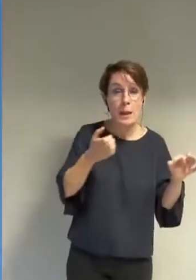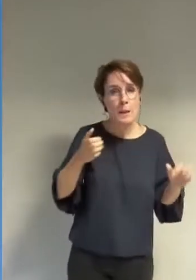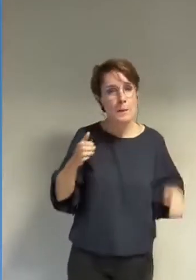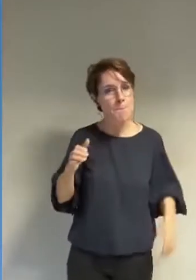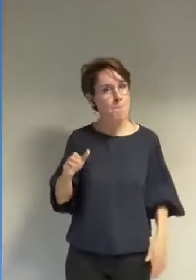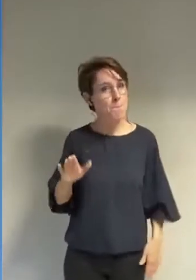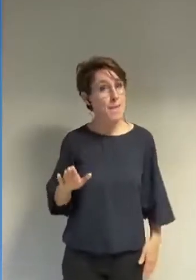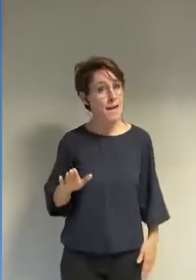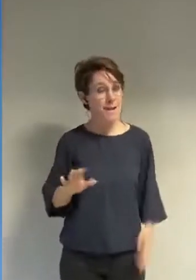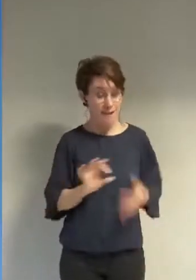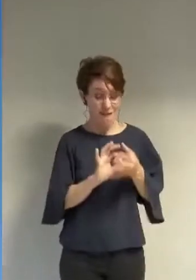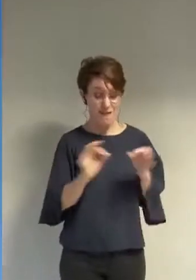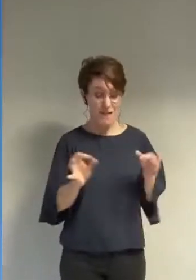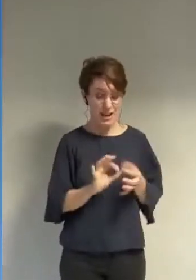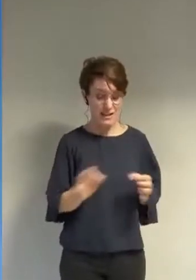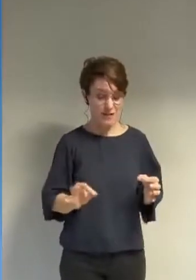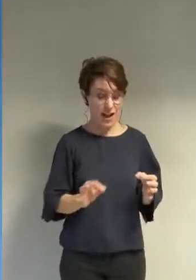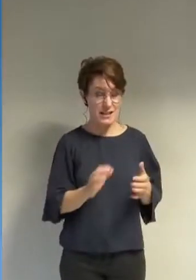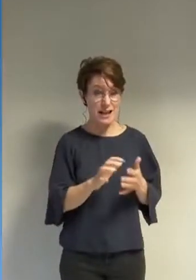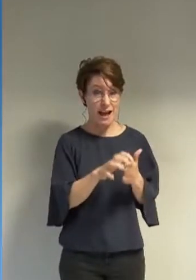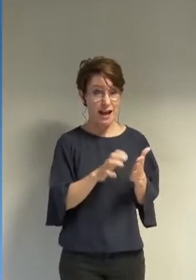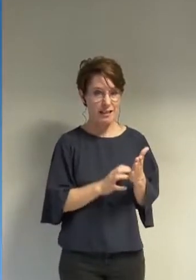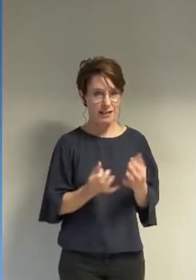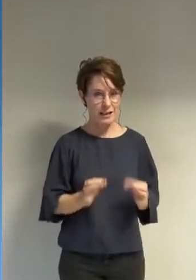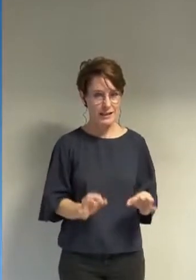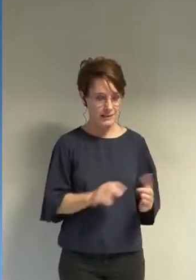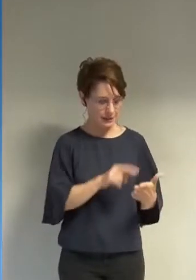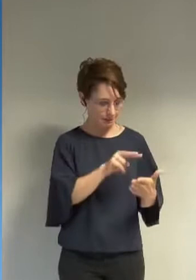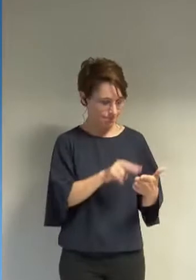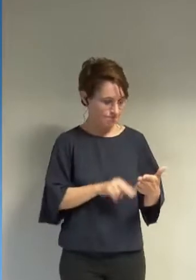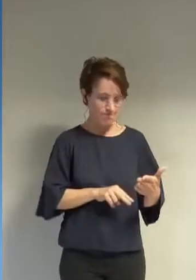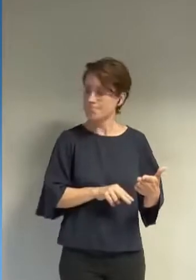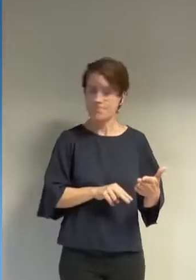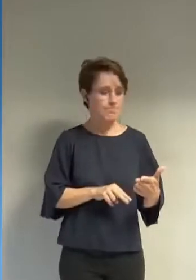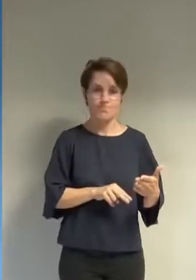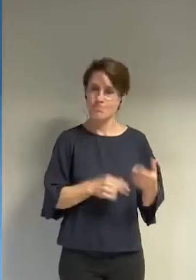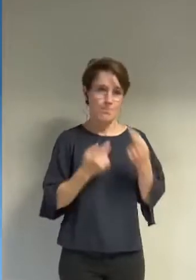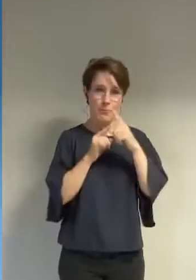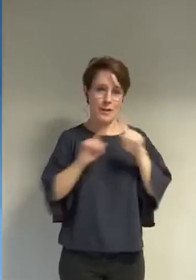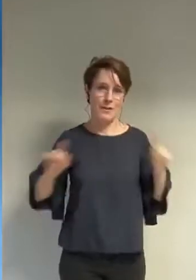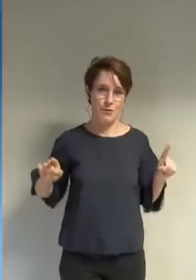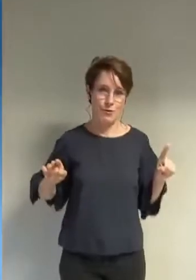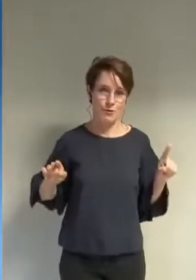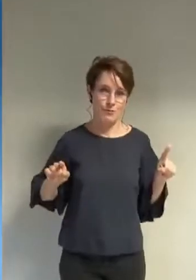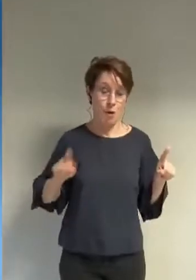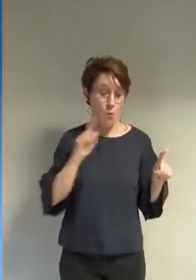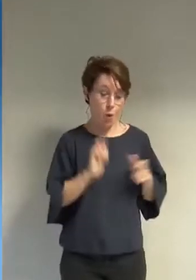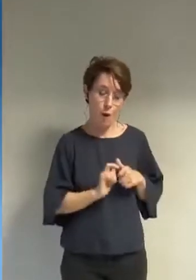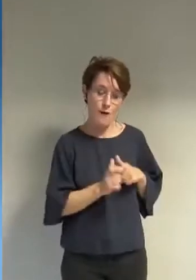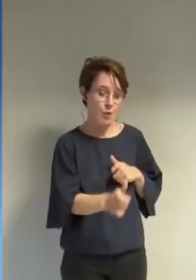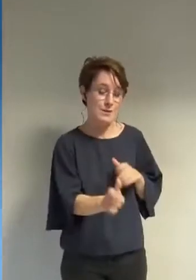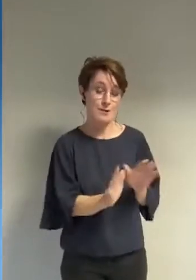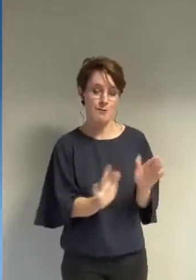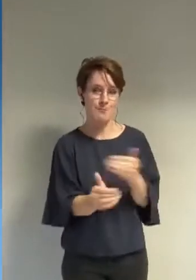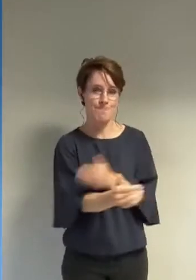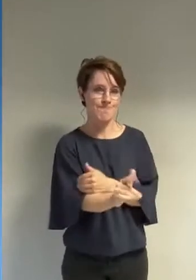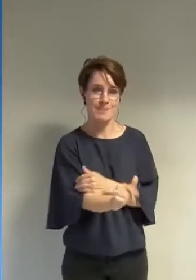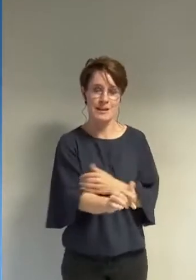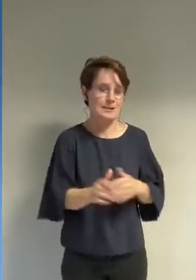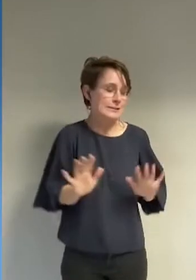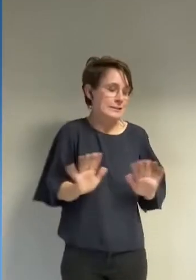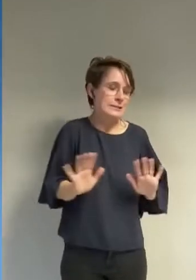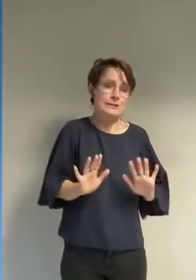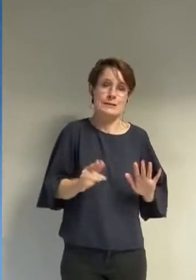avec la rédaction de son article 10 et ce que cet article implique nous n'avons pas le